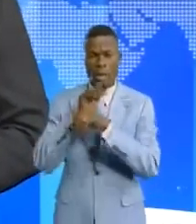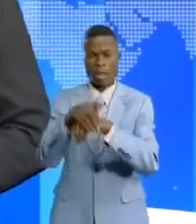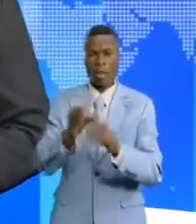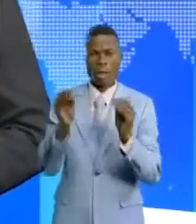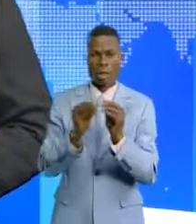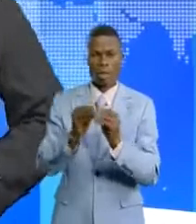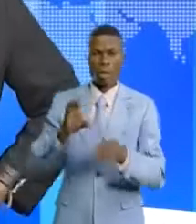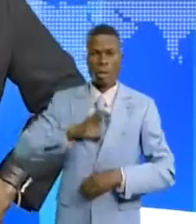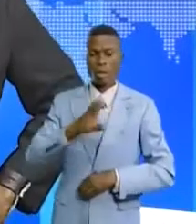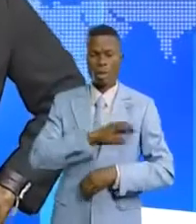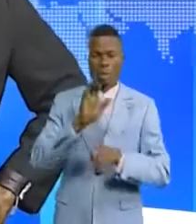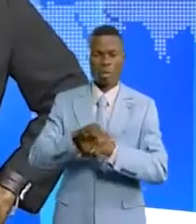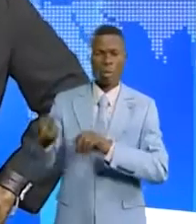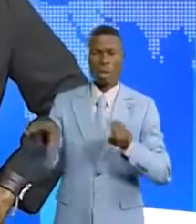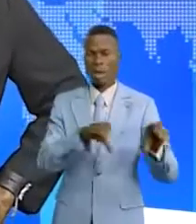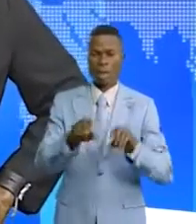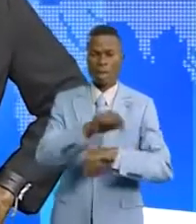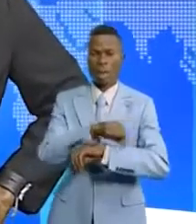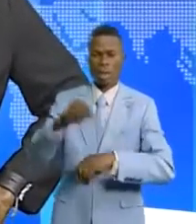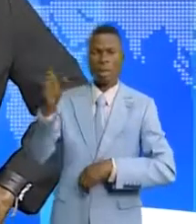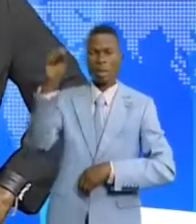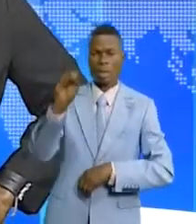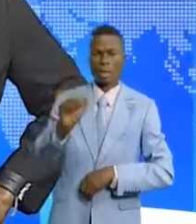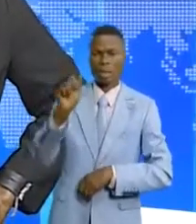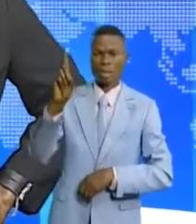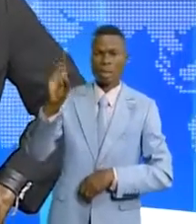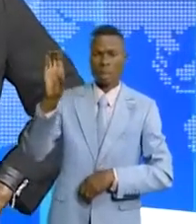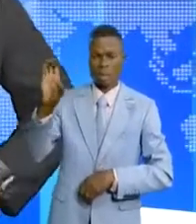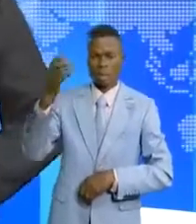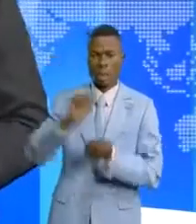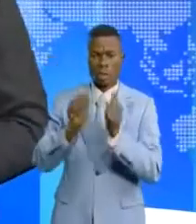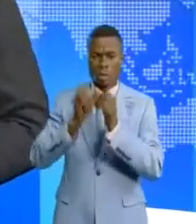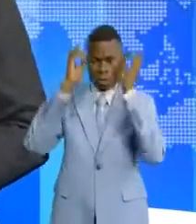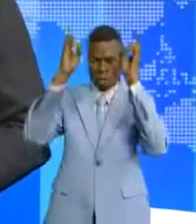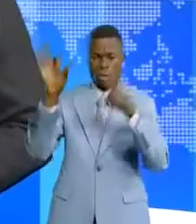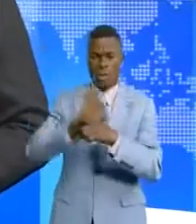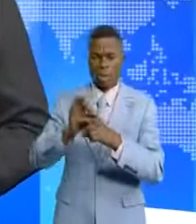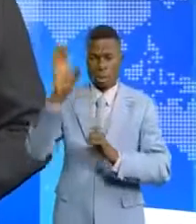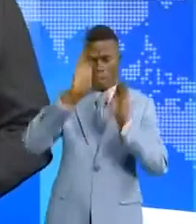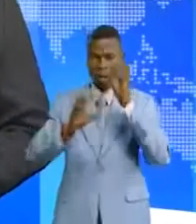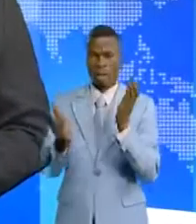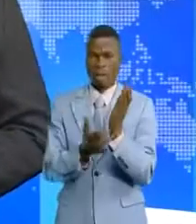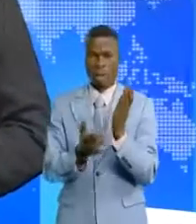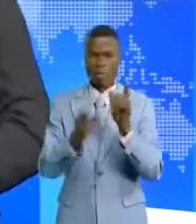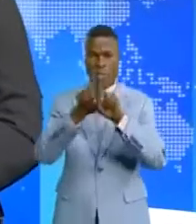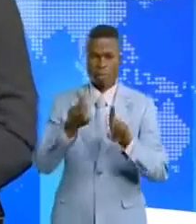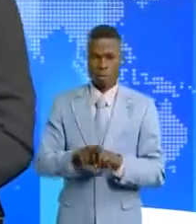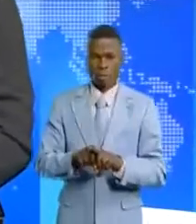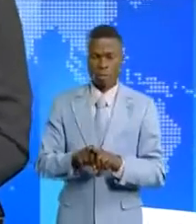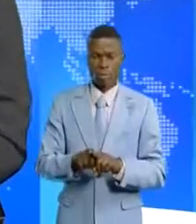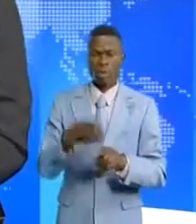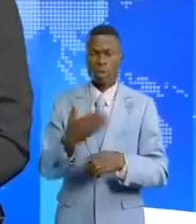réunion du comité ministériel de la SADEC sur l'éducation, la formation, la science, la technologie et l